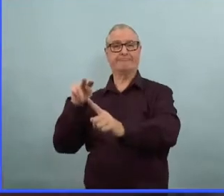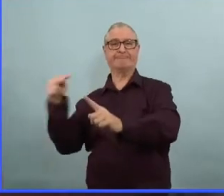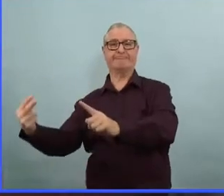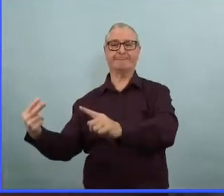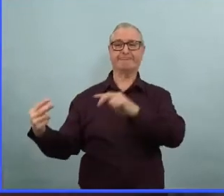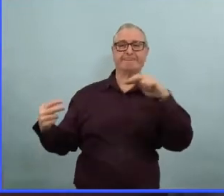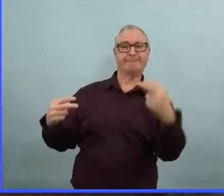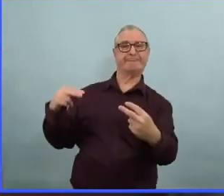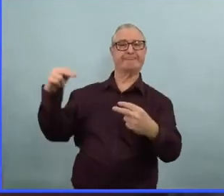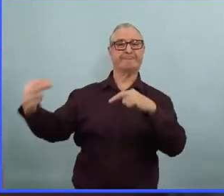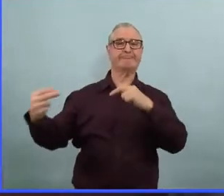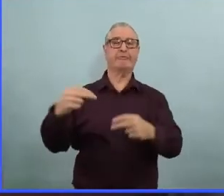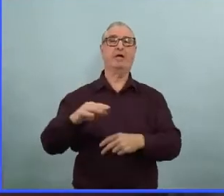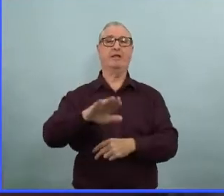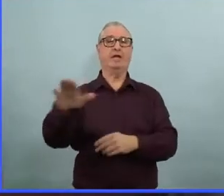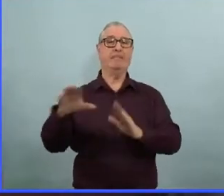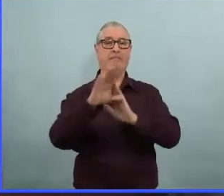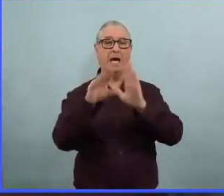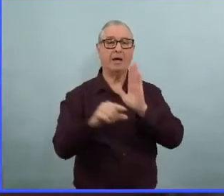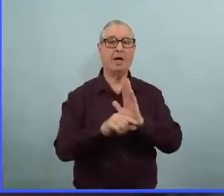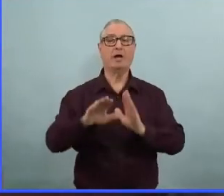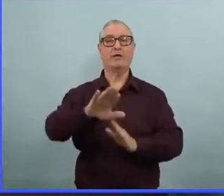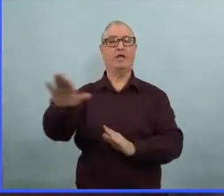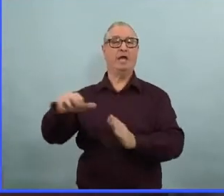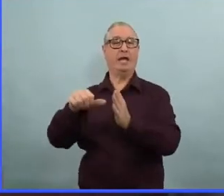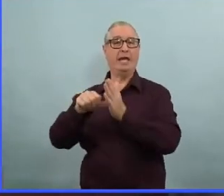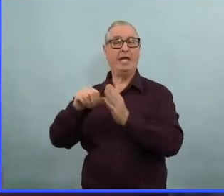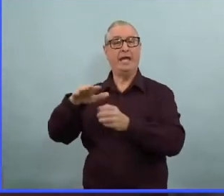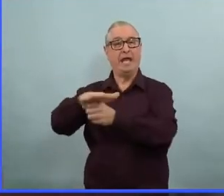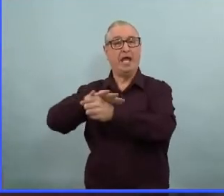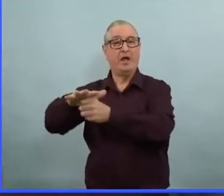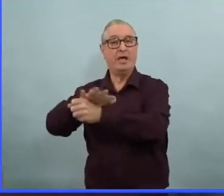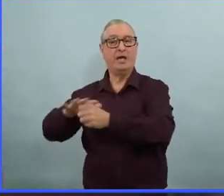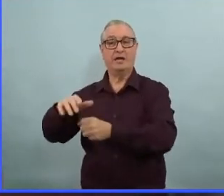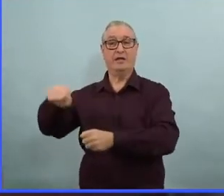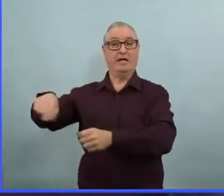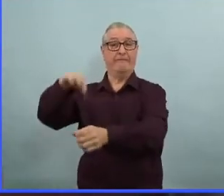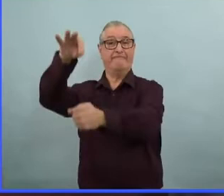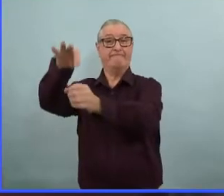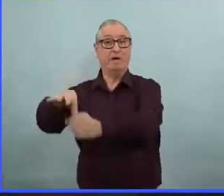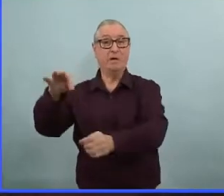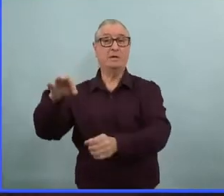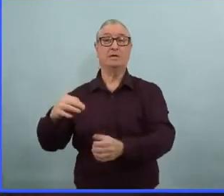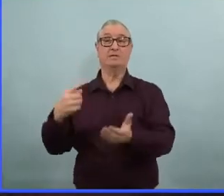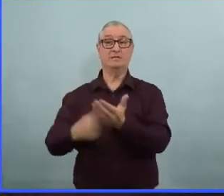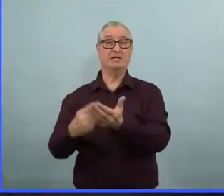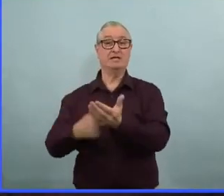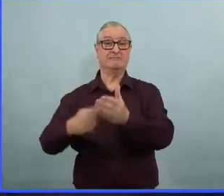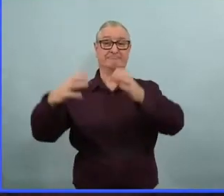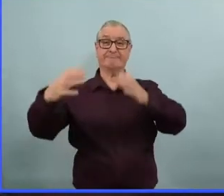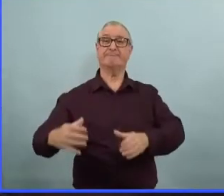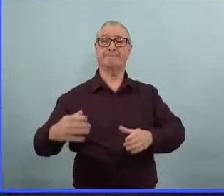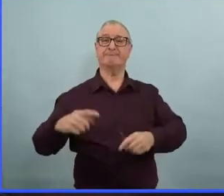ces gens doivent représenter leur circonscription. Ils ont été élus par ces personnes-là, donc nous avons ces discussions au niveau du caucus.